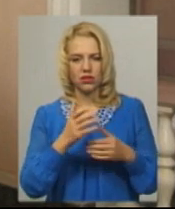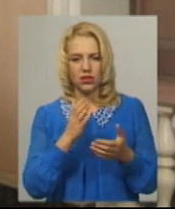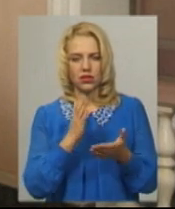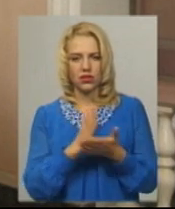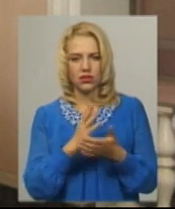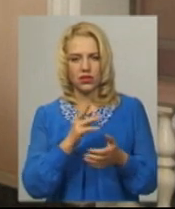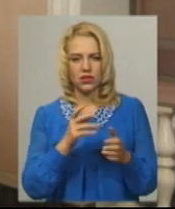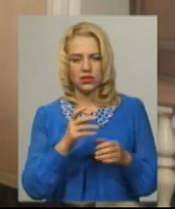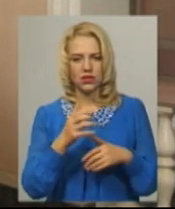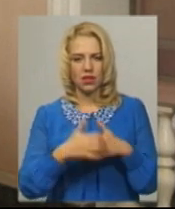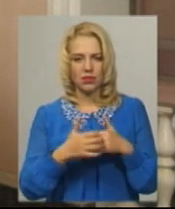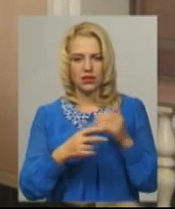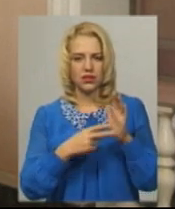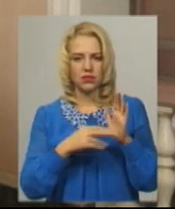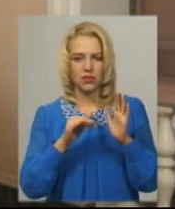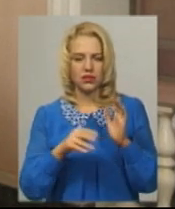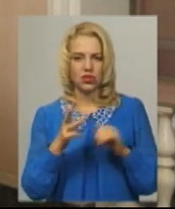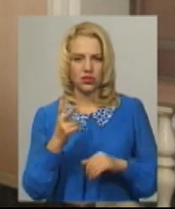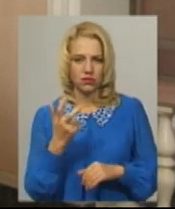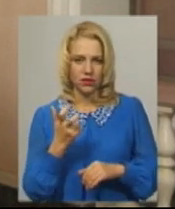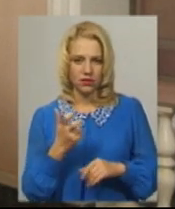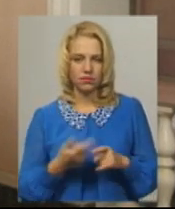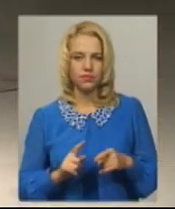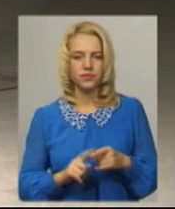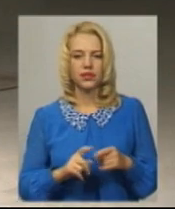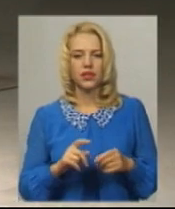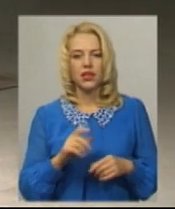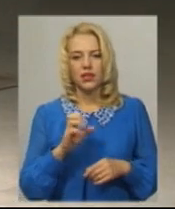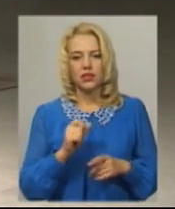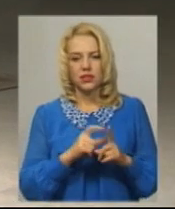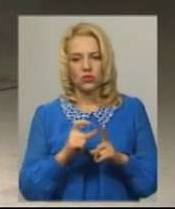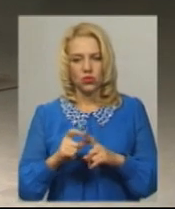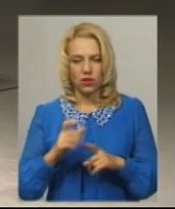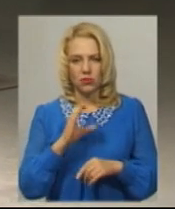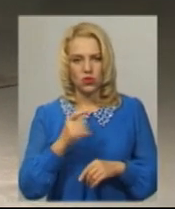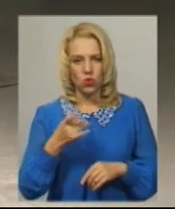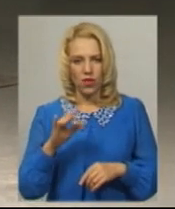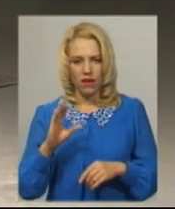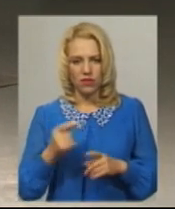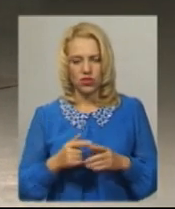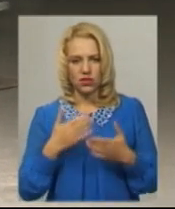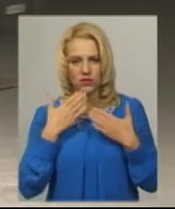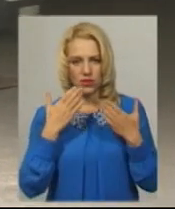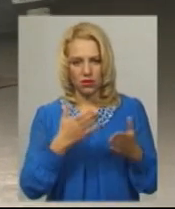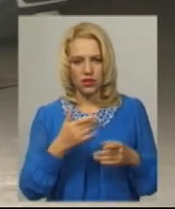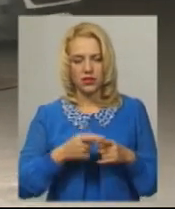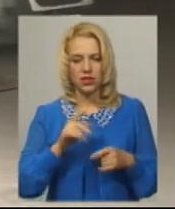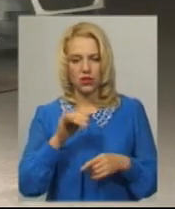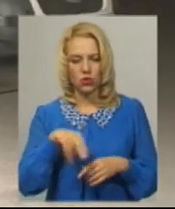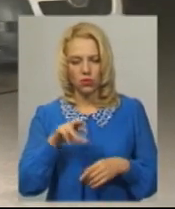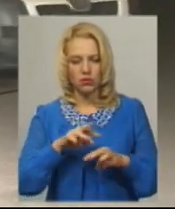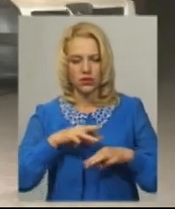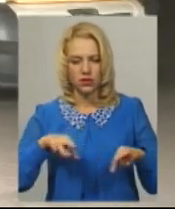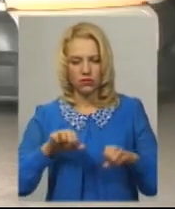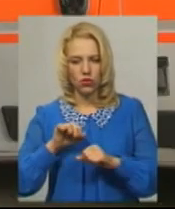зарплата 7 тисяч 300 вже. За словами Якова Цуглевича від Департаменту охорони здоров'я, звернулися з листом до Міністерства охорони здоров'я, аби